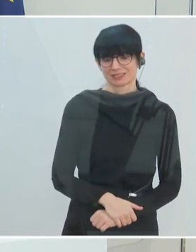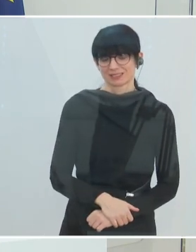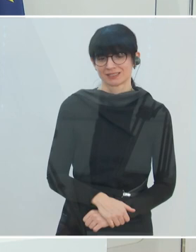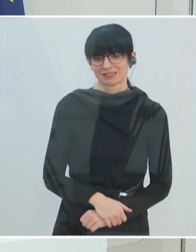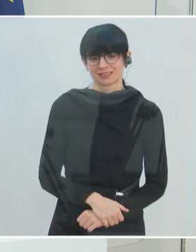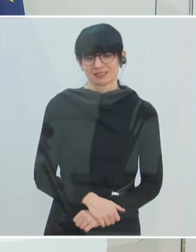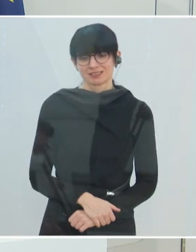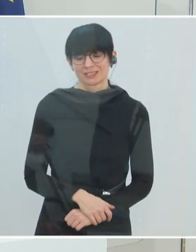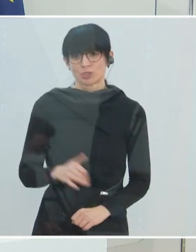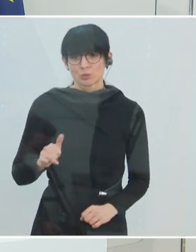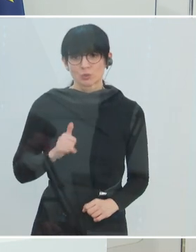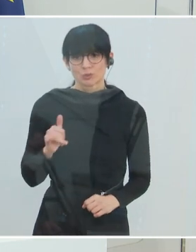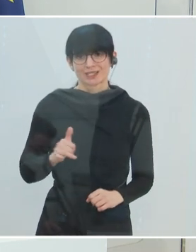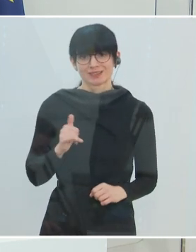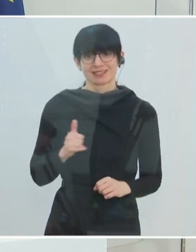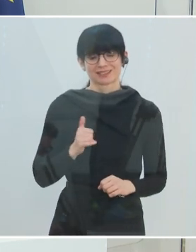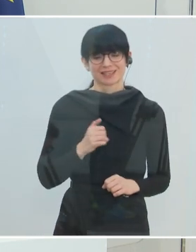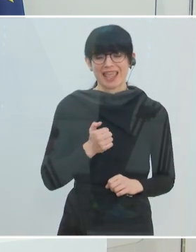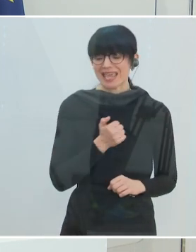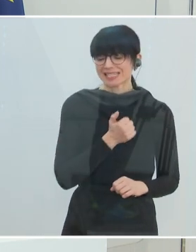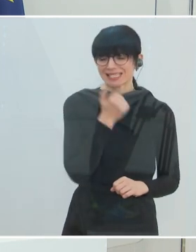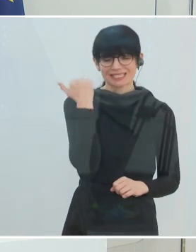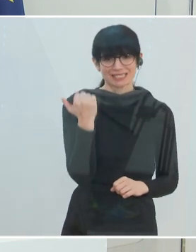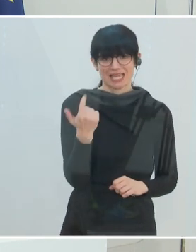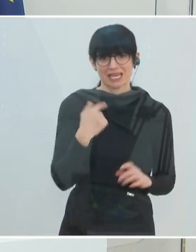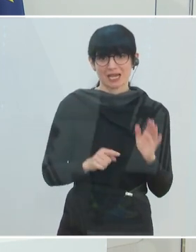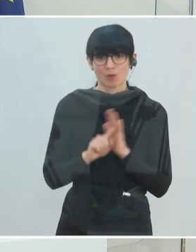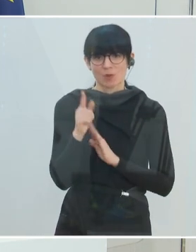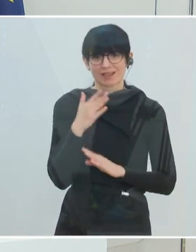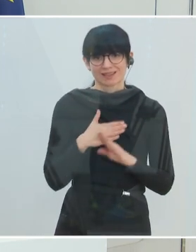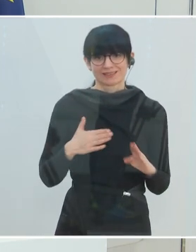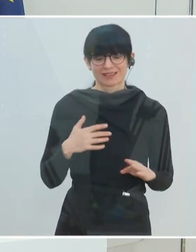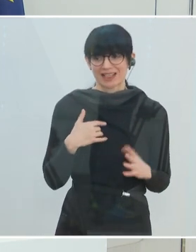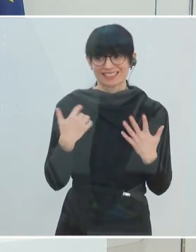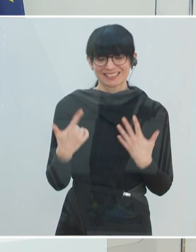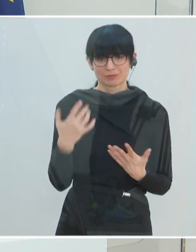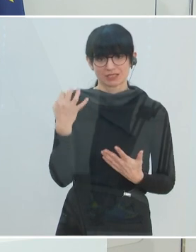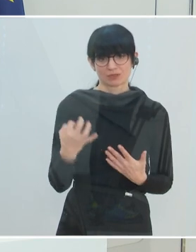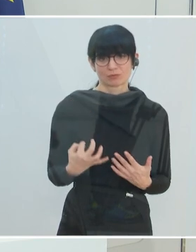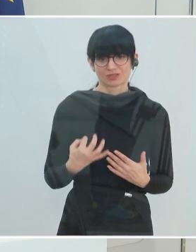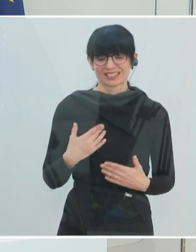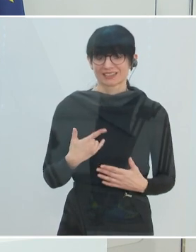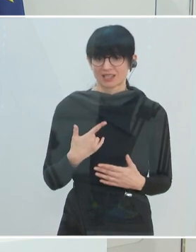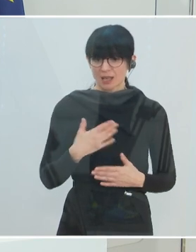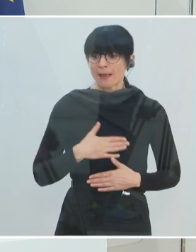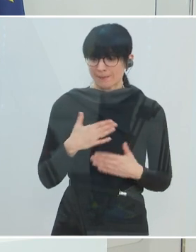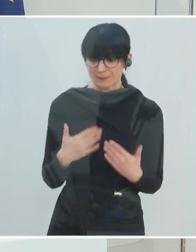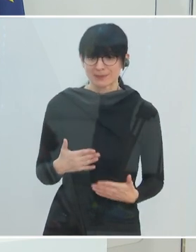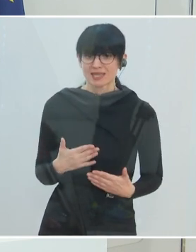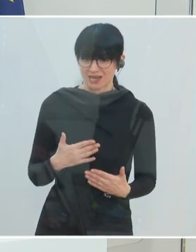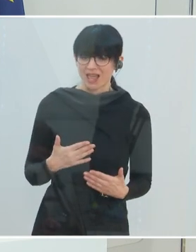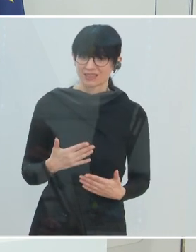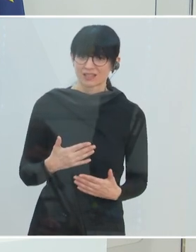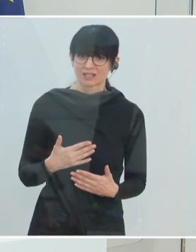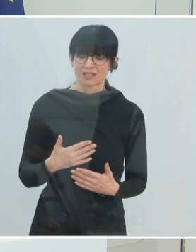nach Zahlen, dass die Jugendlichen zu einem extrem hohen Anteil, ungefähr um die 70 Prozent, bereit sind, hier